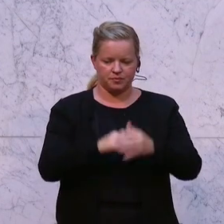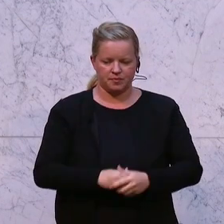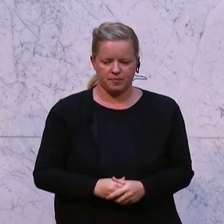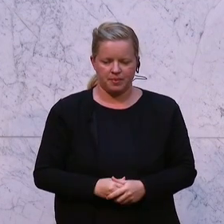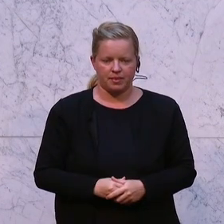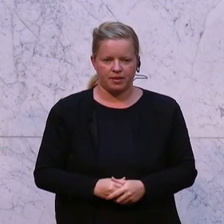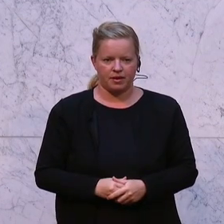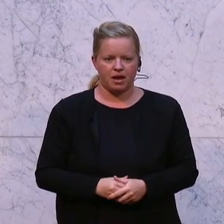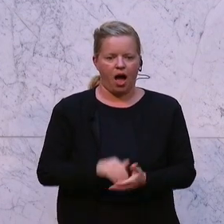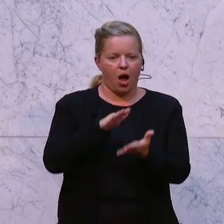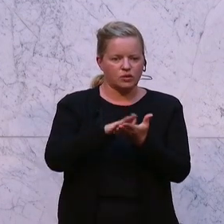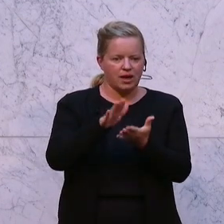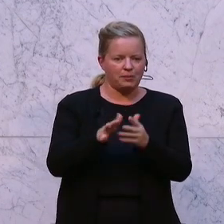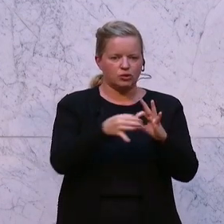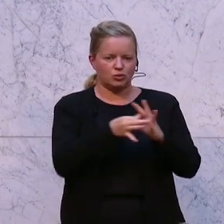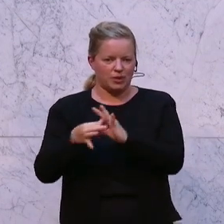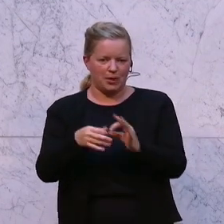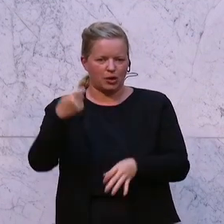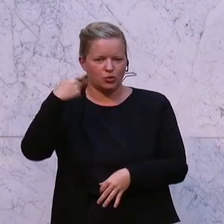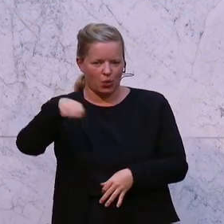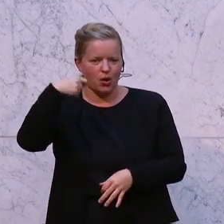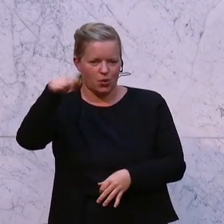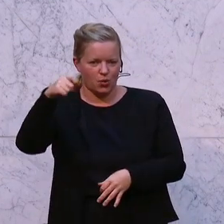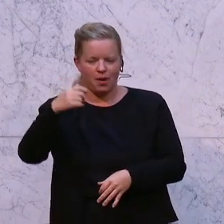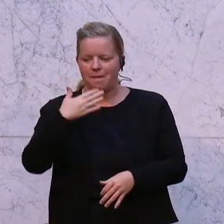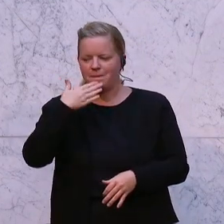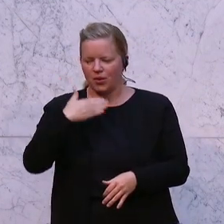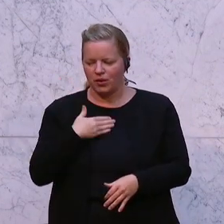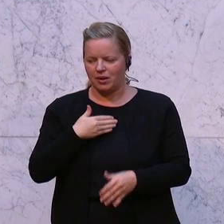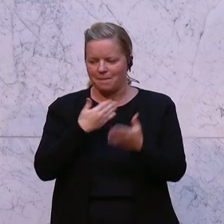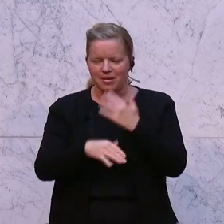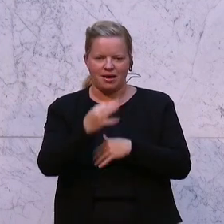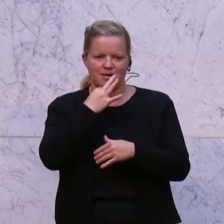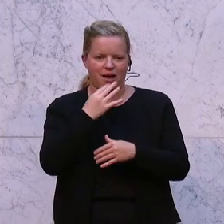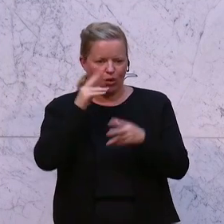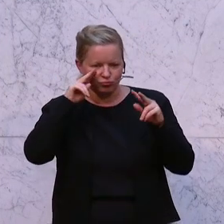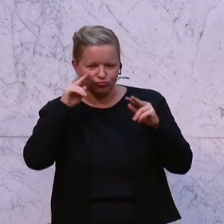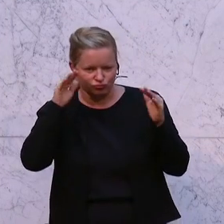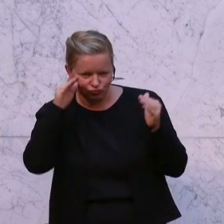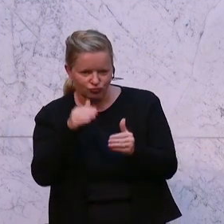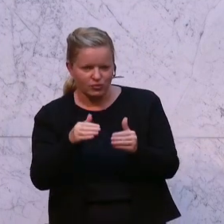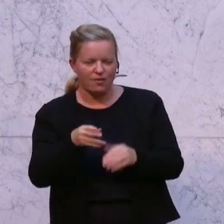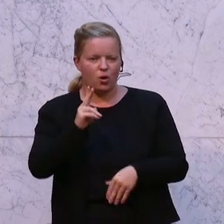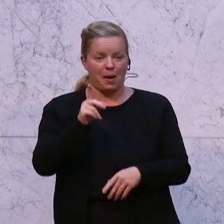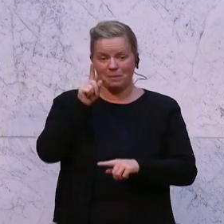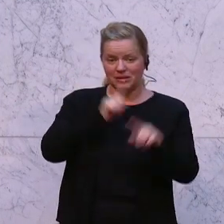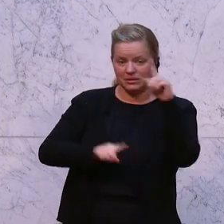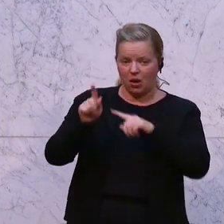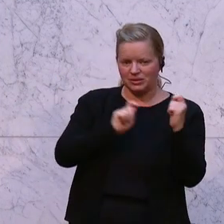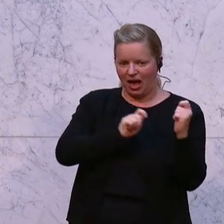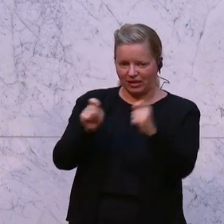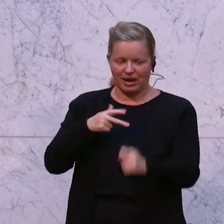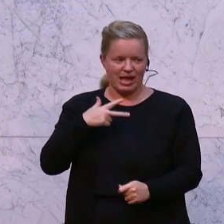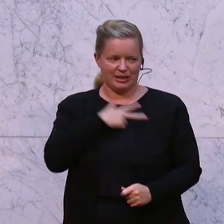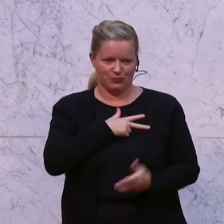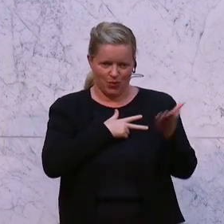Und auf die Ausgaben im Zusammenhang mit der Teuerung möchte ich jetzt nochmal näher eingehen, weil es ja einen Misstrauensantrag der SPÖ gibt